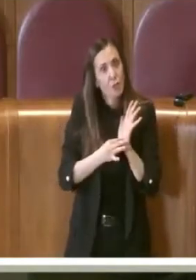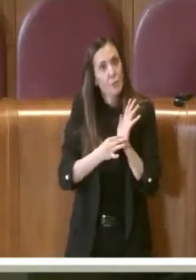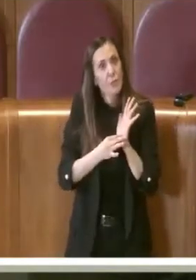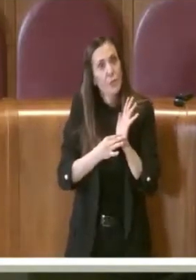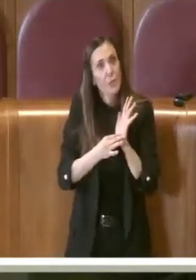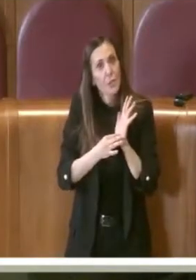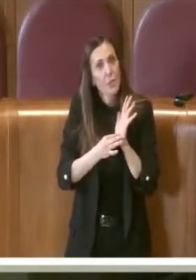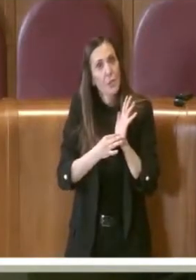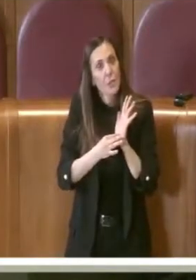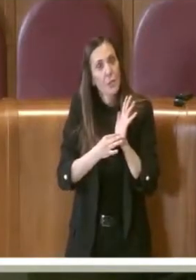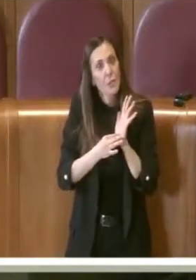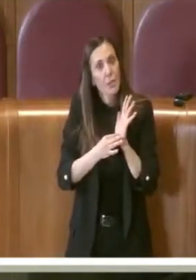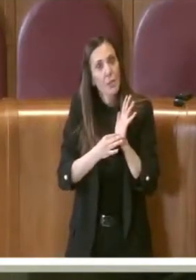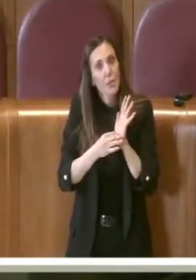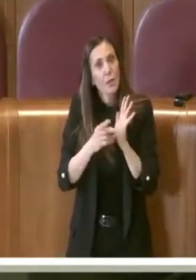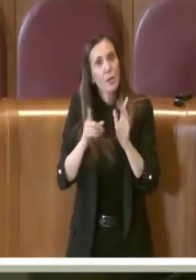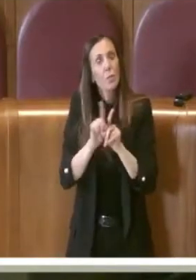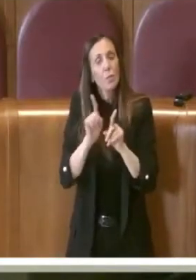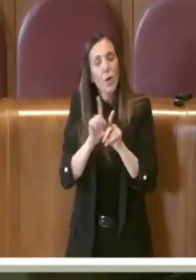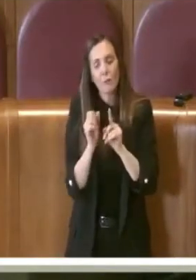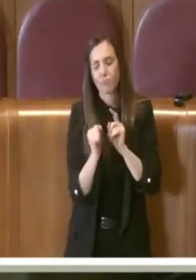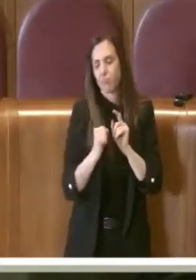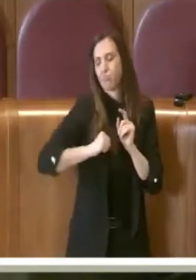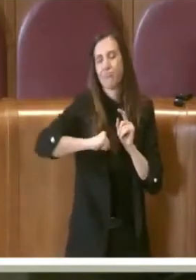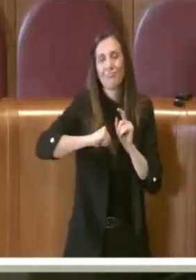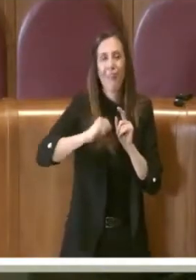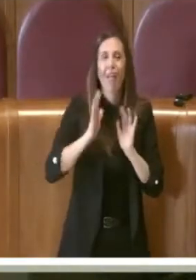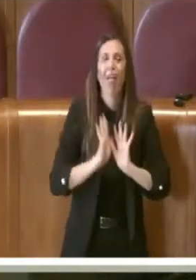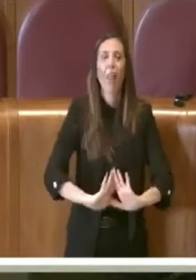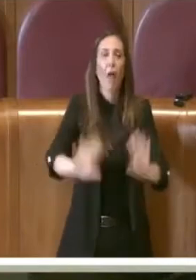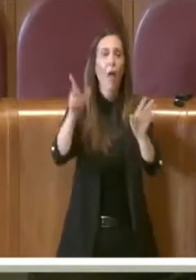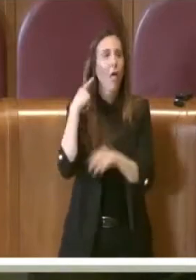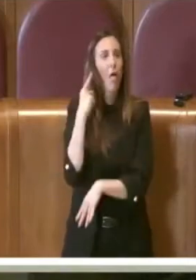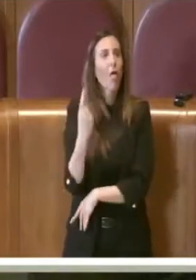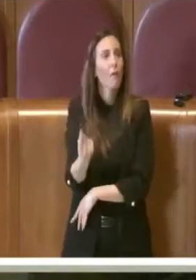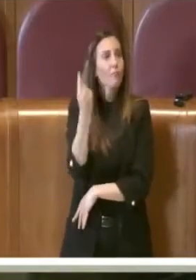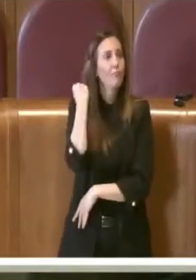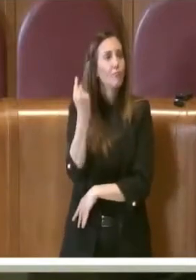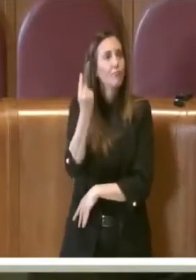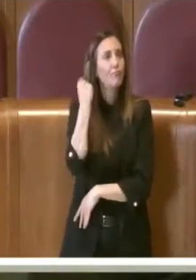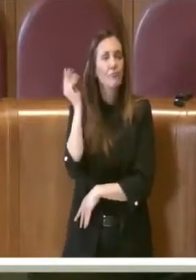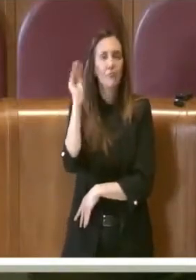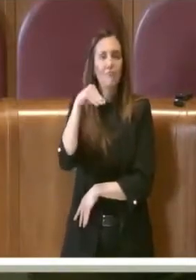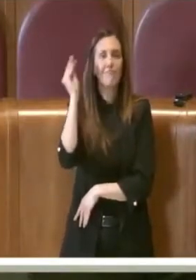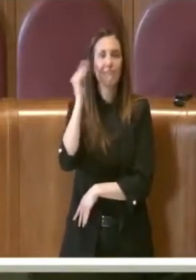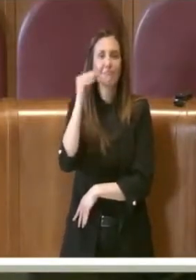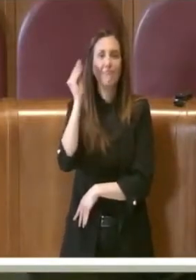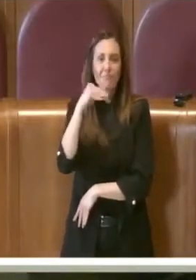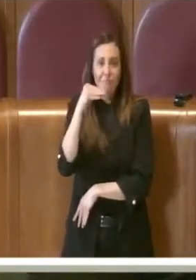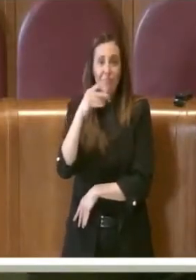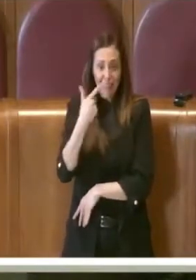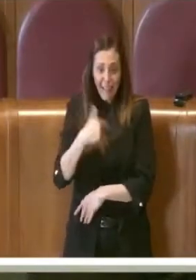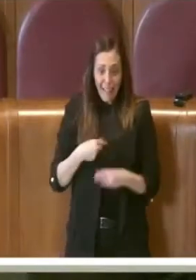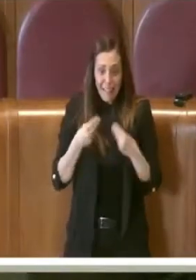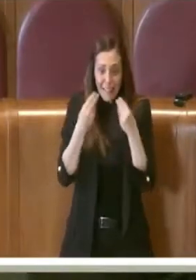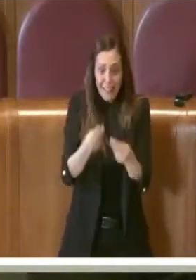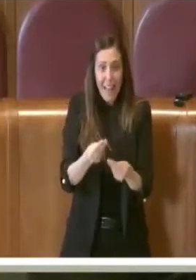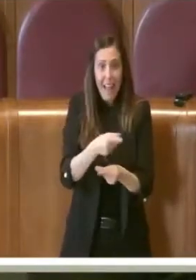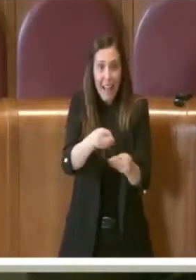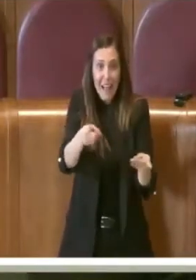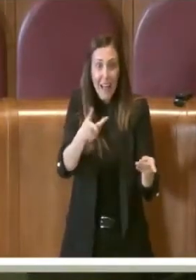di lasciare senza reddito e senza le risorse necessarie per vivere